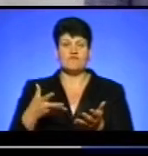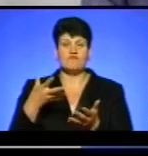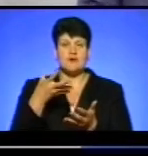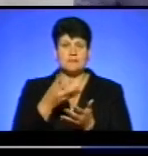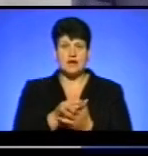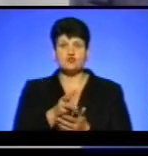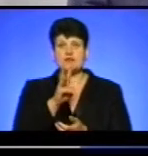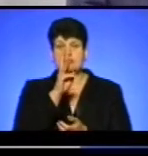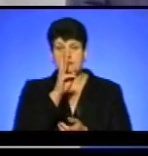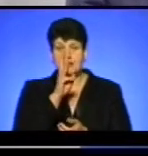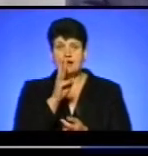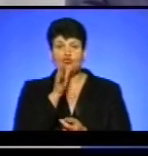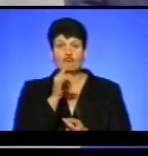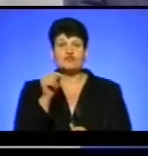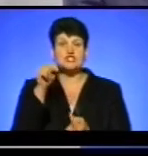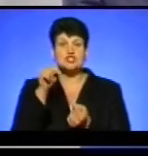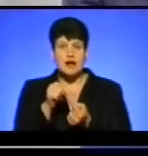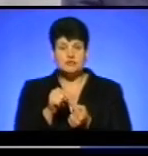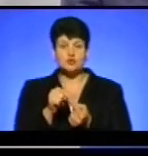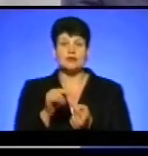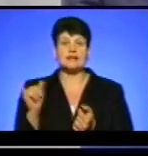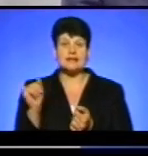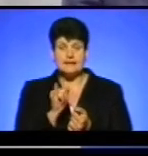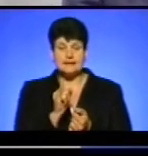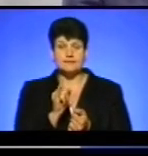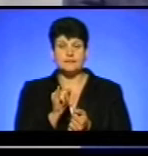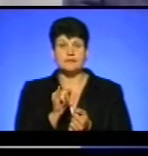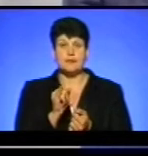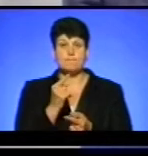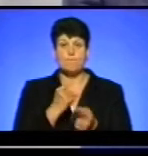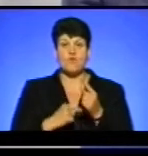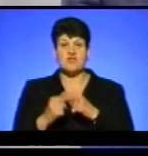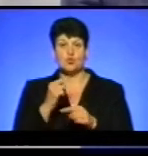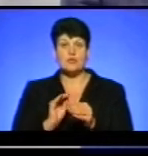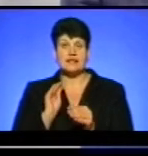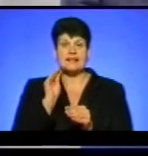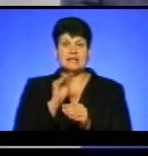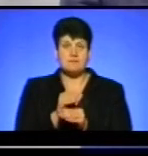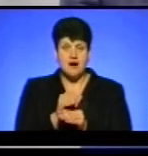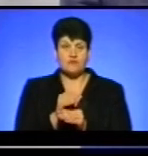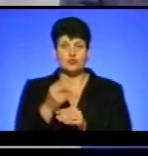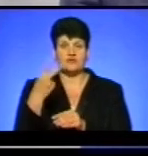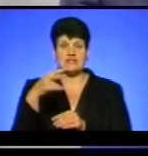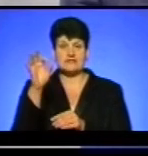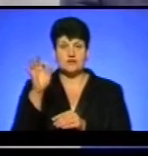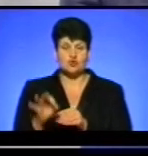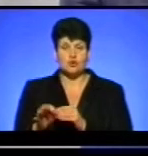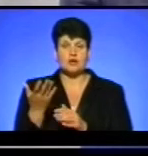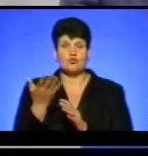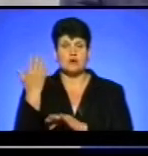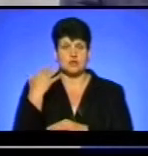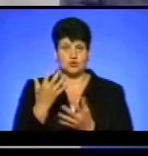заробітню плату вчасно, але разом із тим повернули надбавку 20%, яку вони